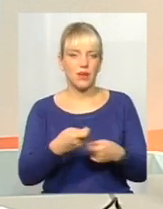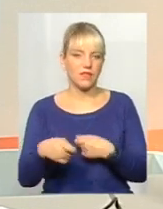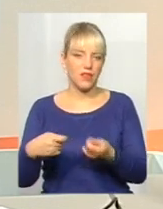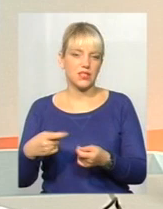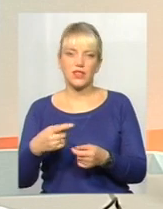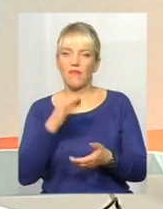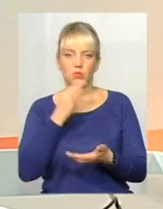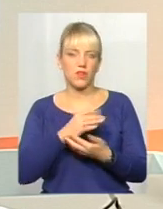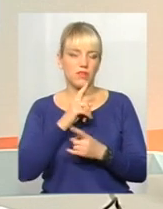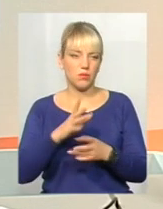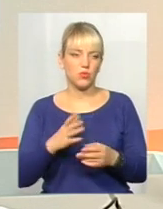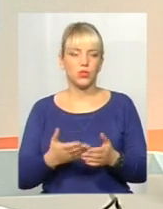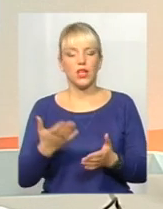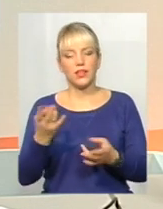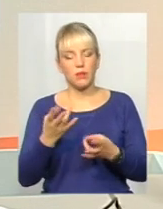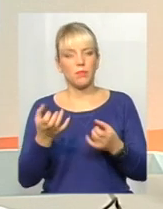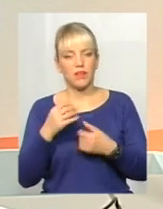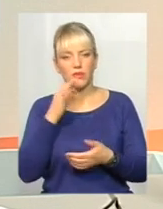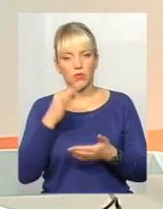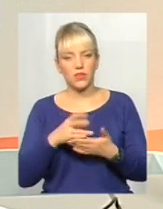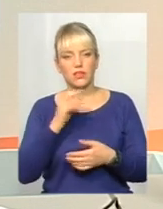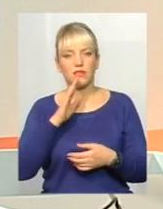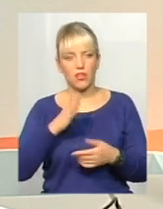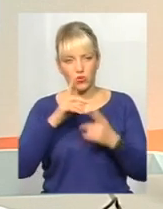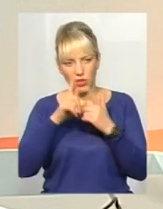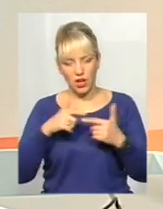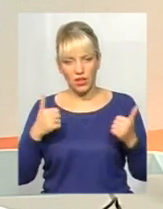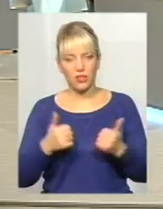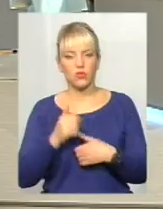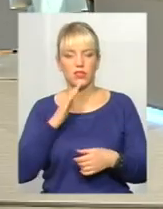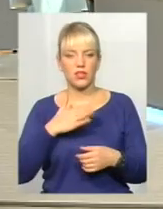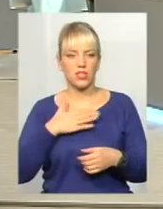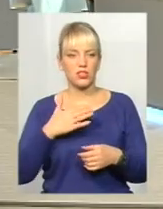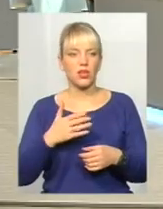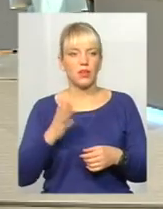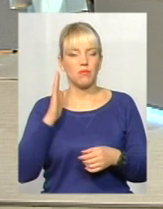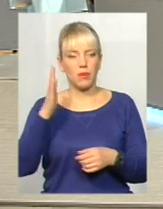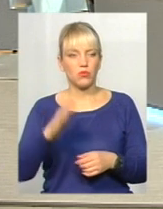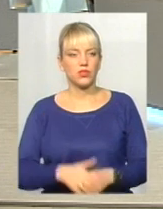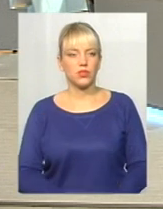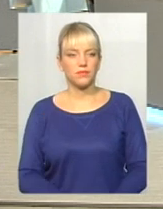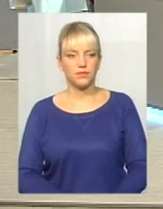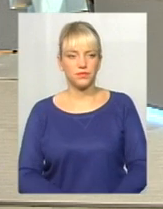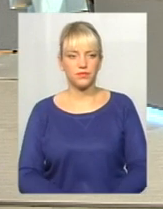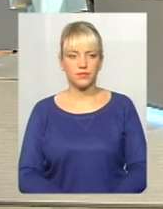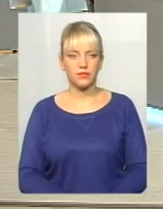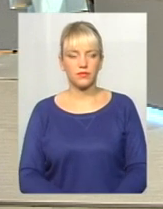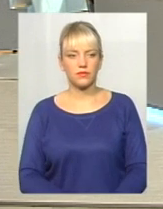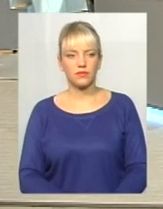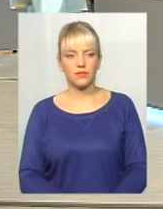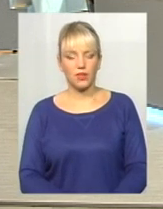Беремо на себе відповідальність за нашу країну, за наше чудове місто, і буде в нас класне майбутнє. Я б хотіла ще додати, от ми говоримо про сортування, але